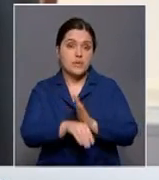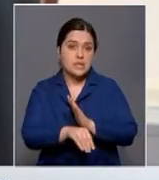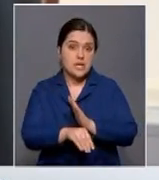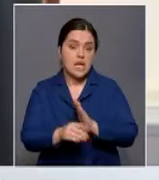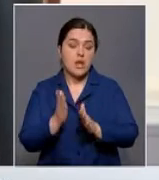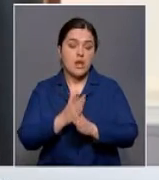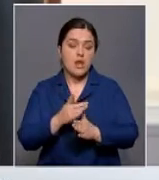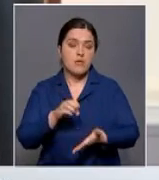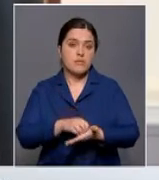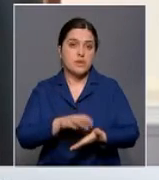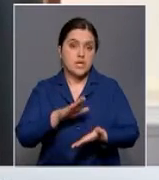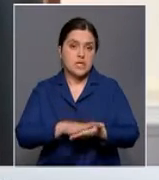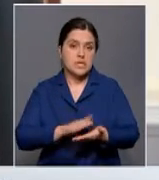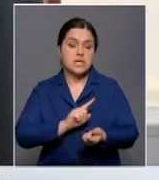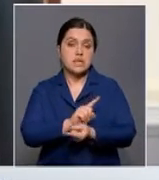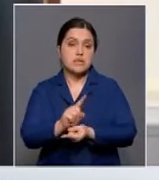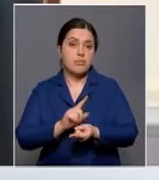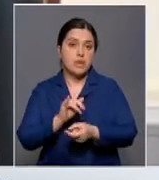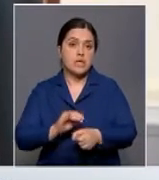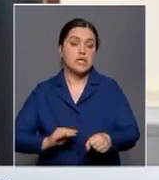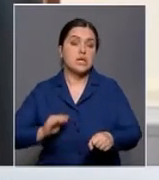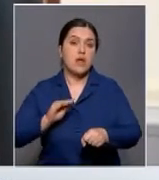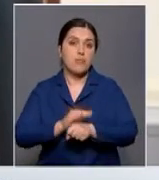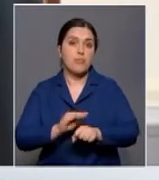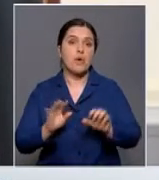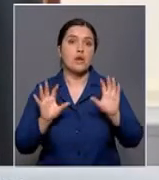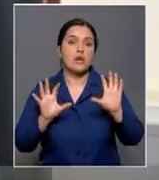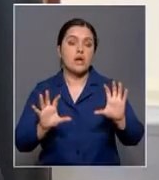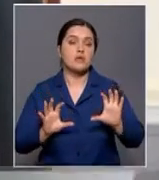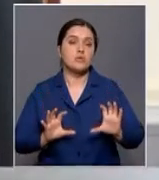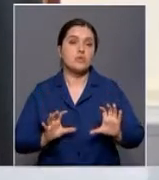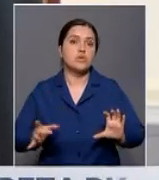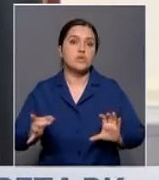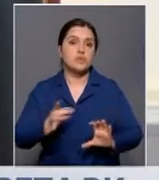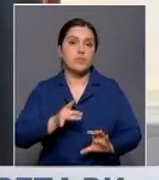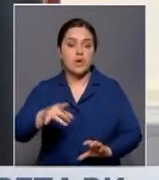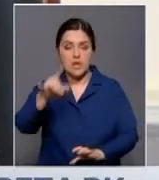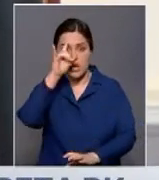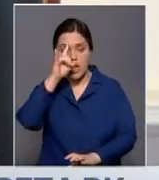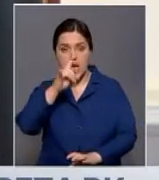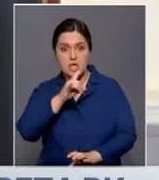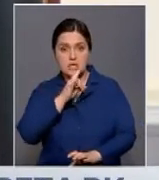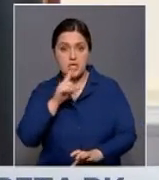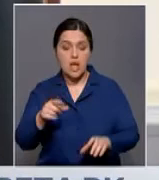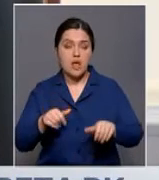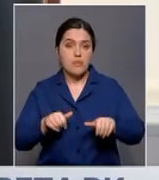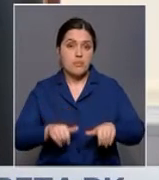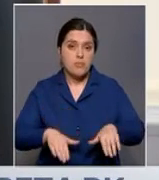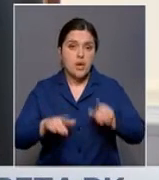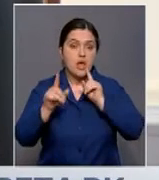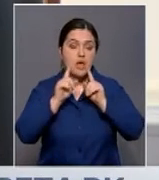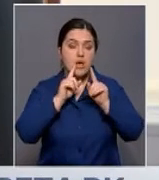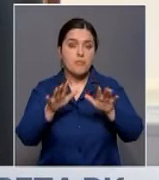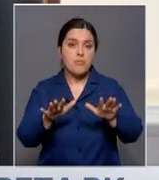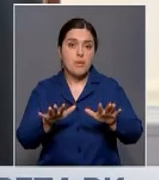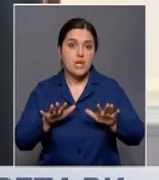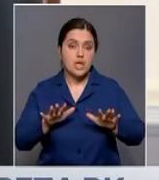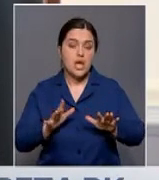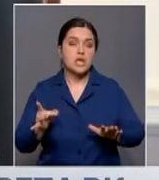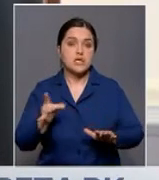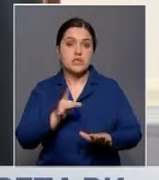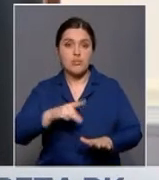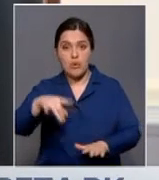изменений и дополнений в Конституцию Республики Казахстан принятый парламентом Республики Казахстан